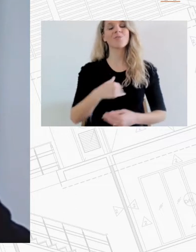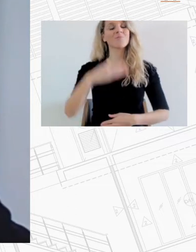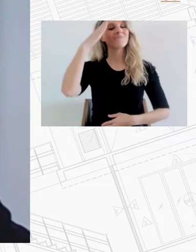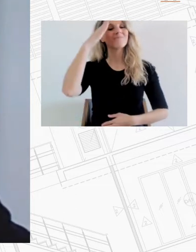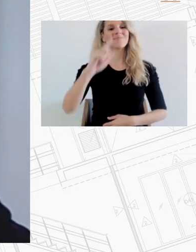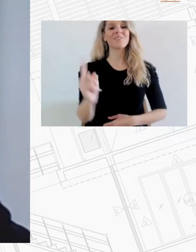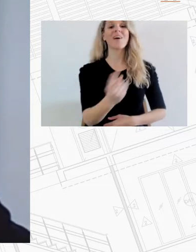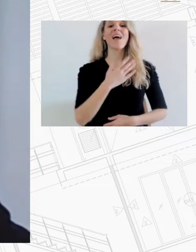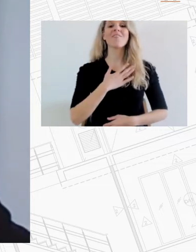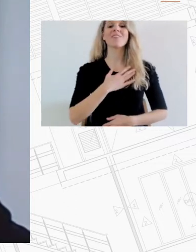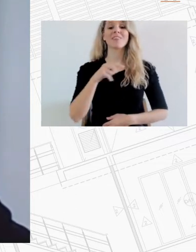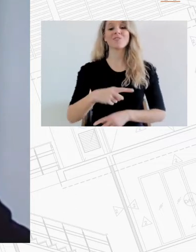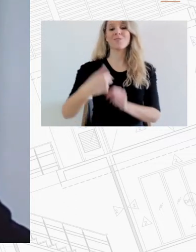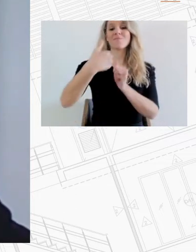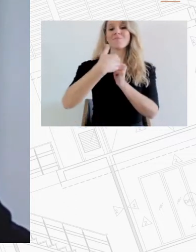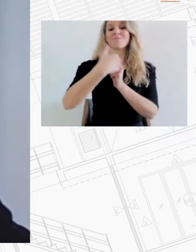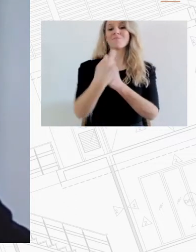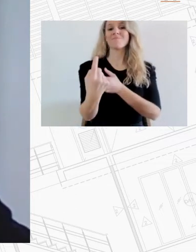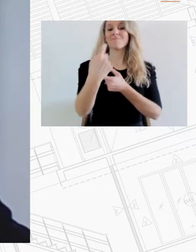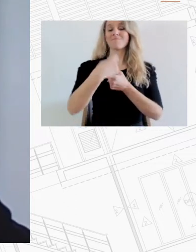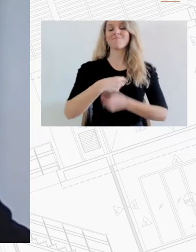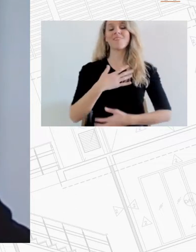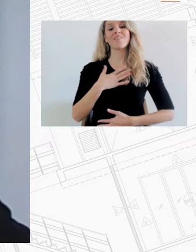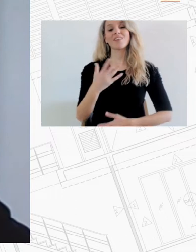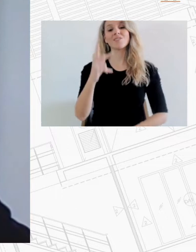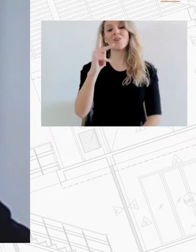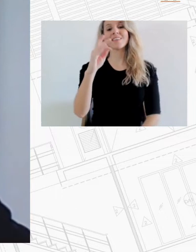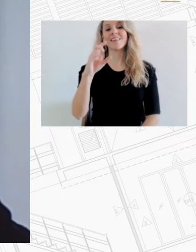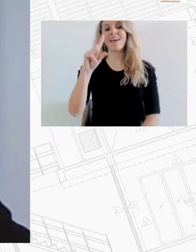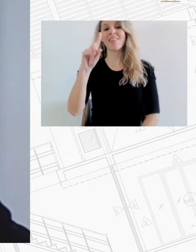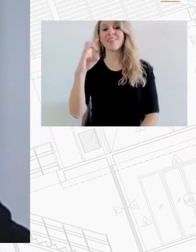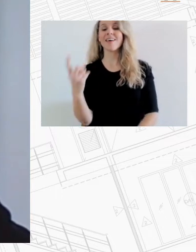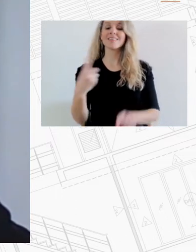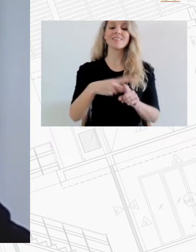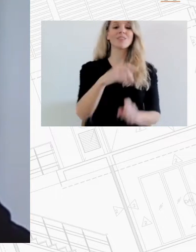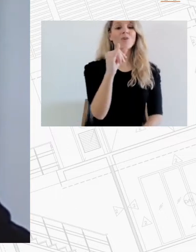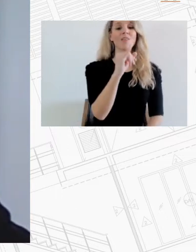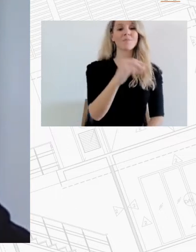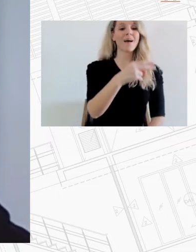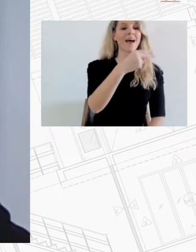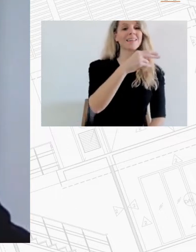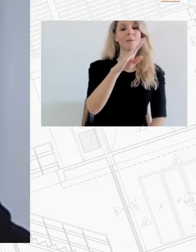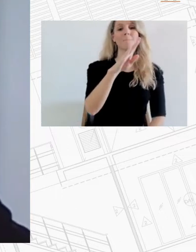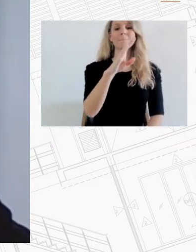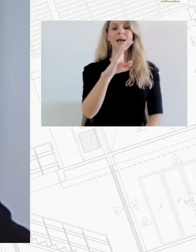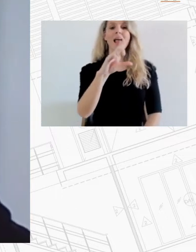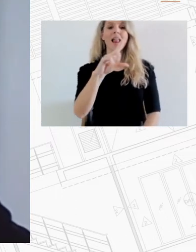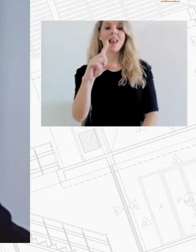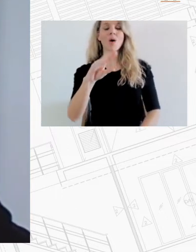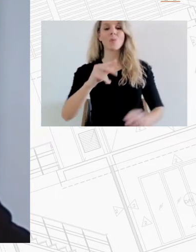Ευχαριστώ που είστε εδώ. Ευχαριστώ την ΚΕΔΕ και το Ίδρυμα Χάινιντ Μπέλ για τη συνδιοργάνωση αυτής της ημερίδας